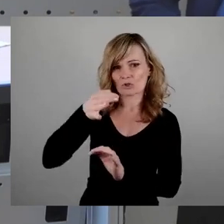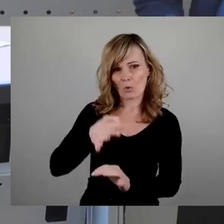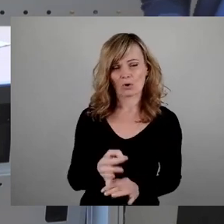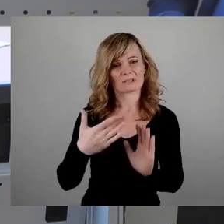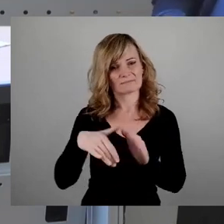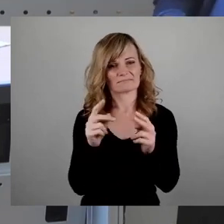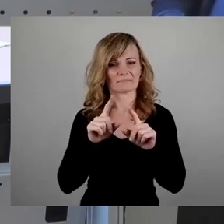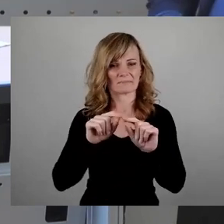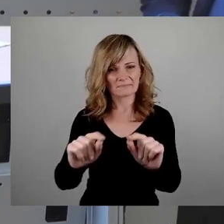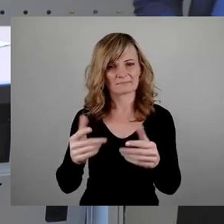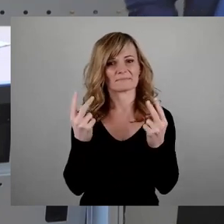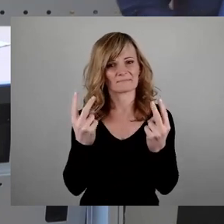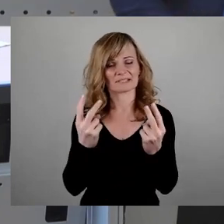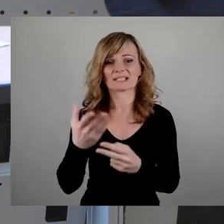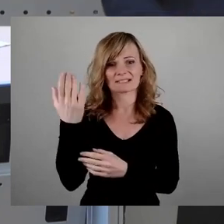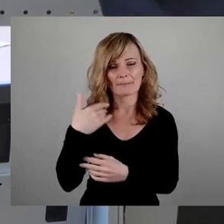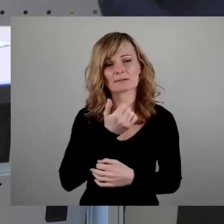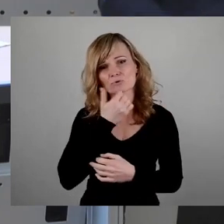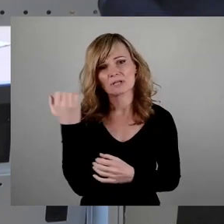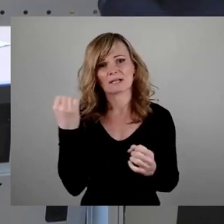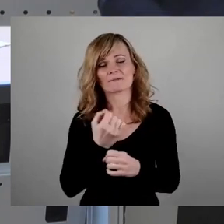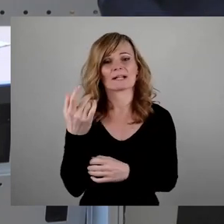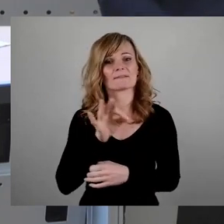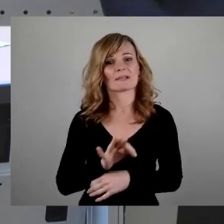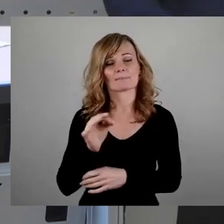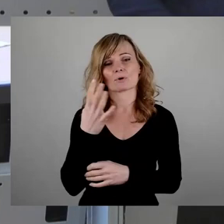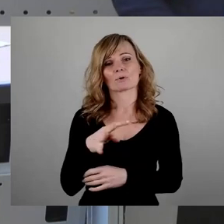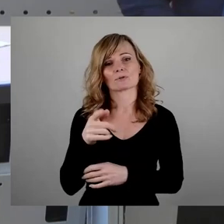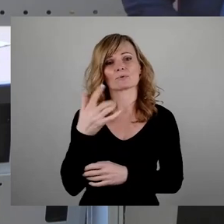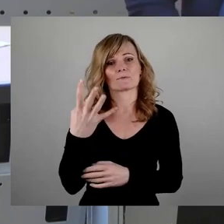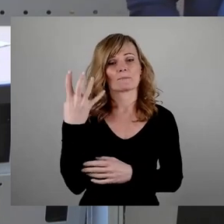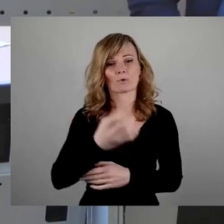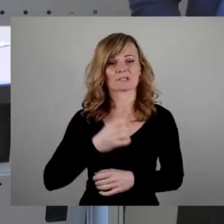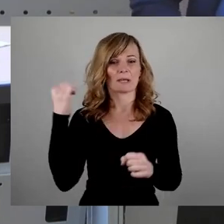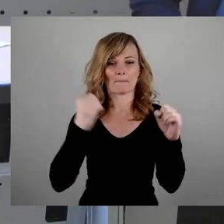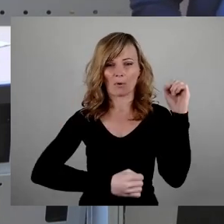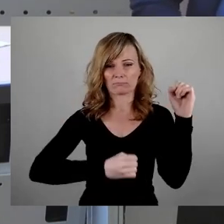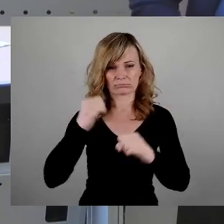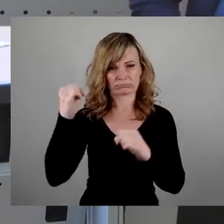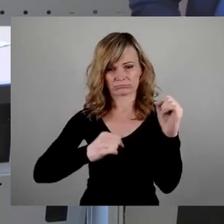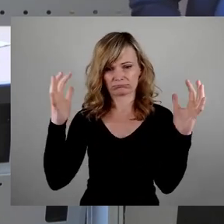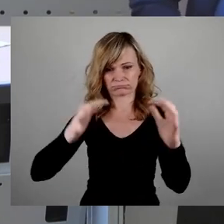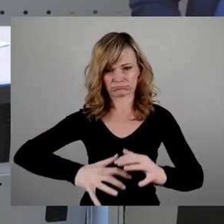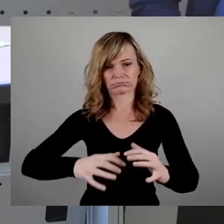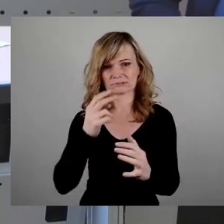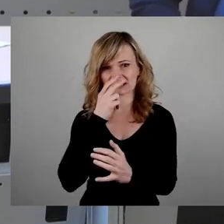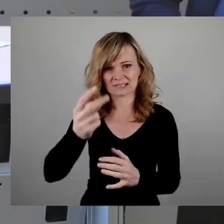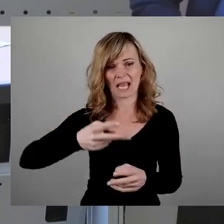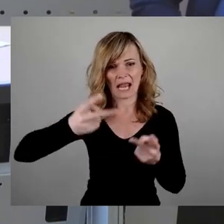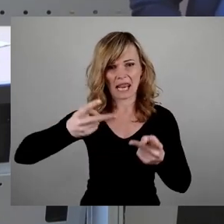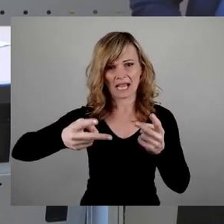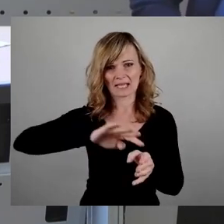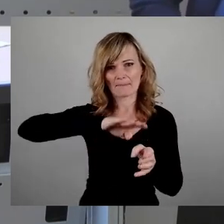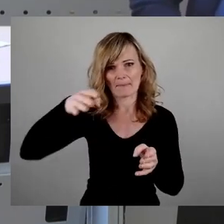mit brutaler Gewalt durch die Bombenangriffe im Februar 1945 überschrieben. Die Bilder der brennenden Leichenberge auf Dresdens